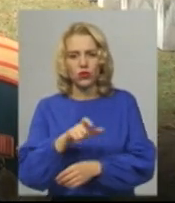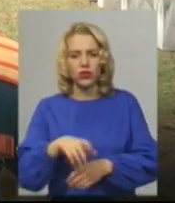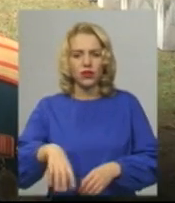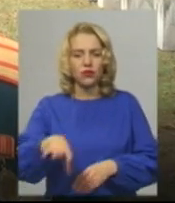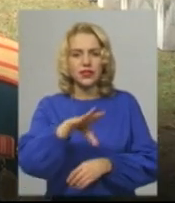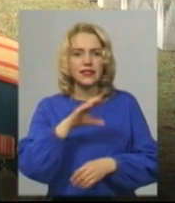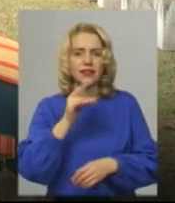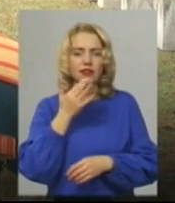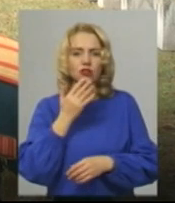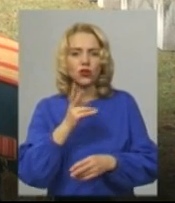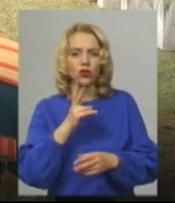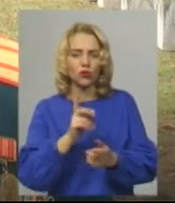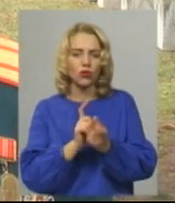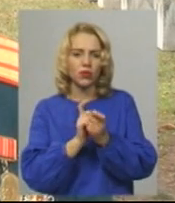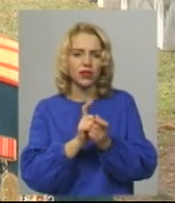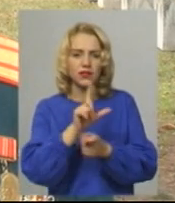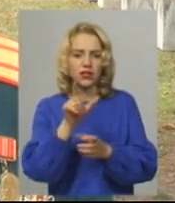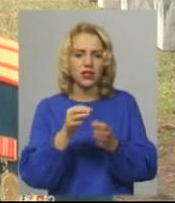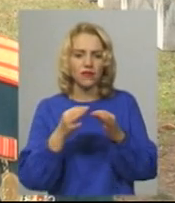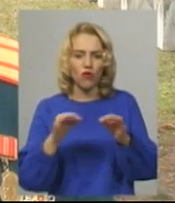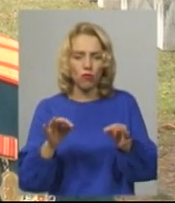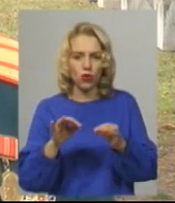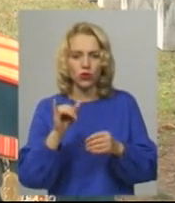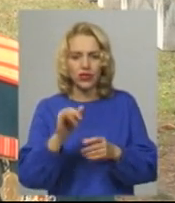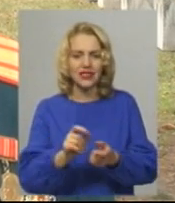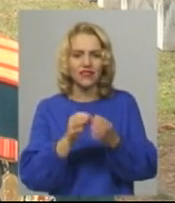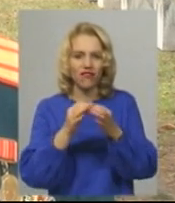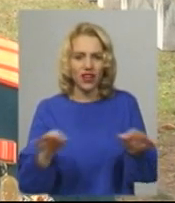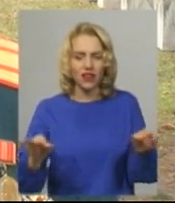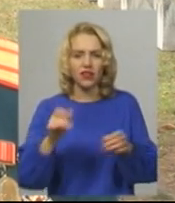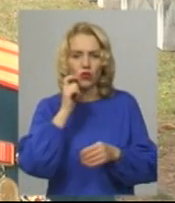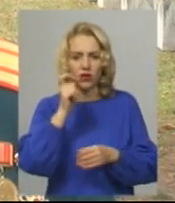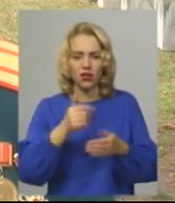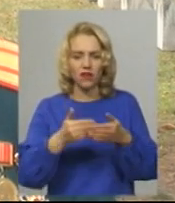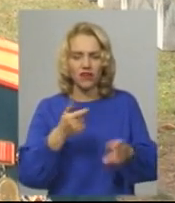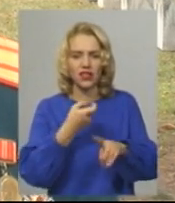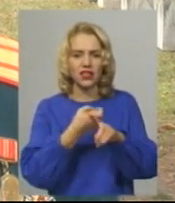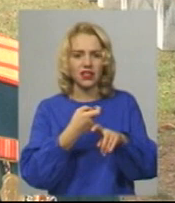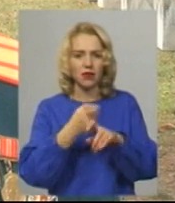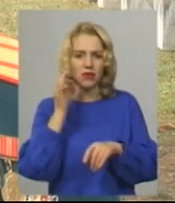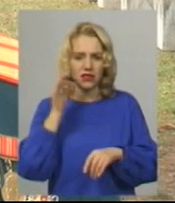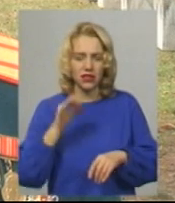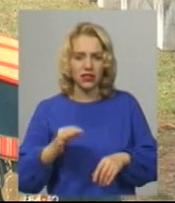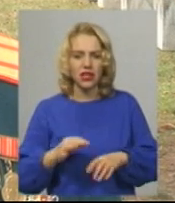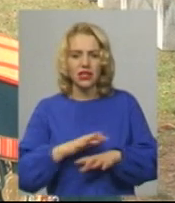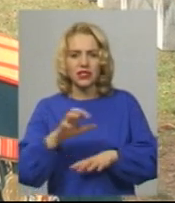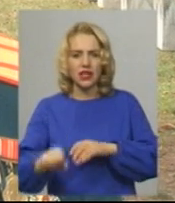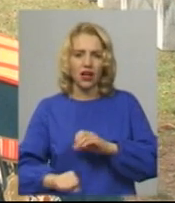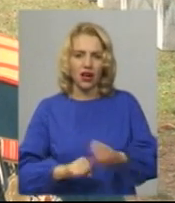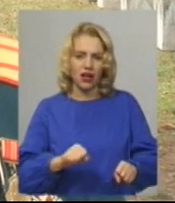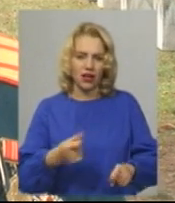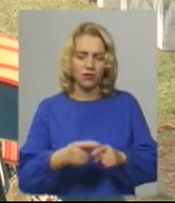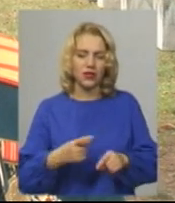національностей, які билися за свободу та звільнення України від німецько-фашистських загарбників. З перших днів війни і діти, і весь народ